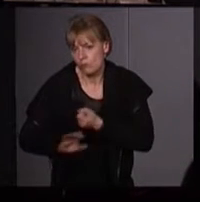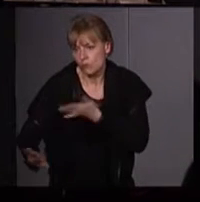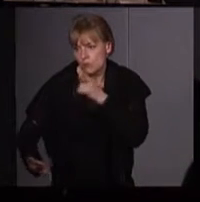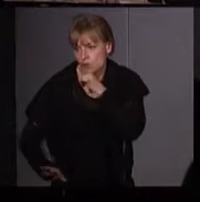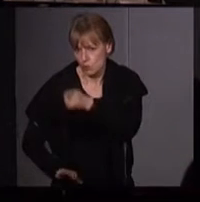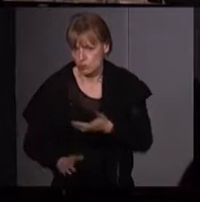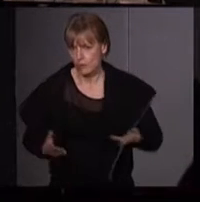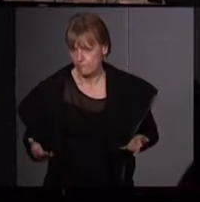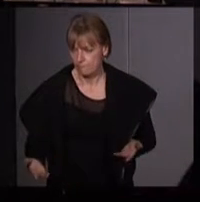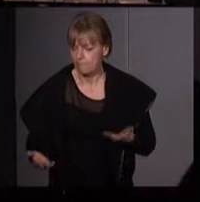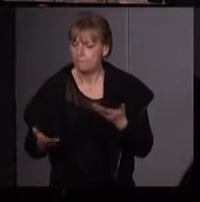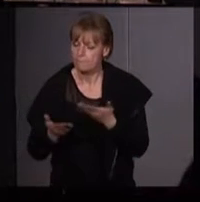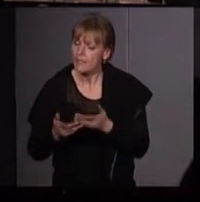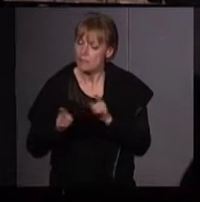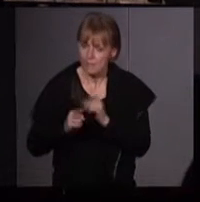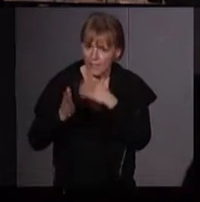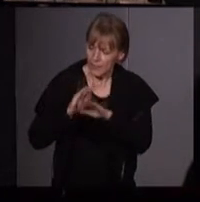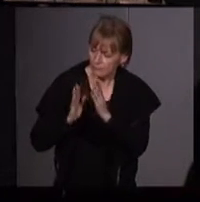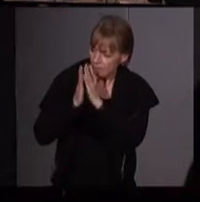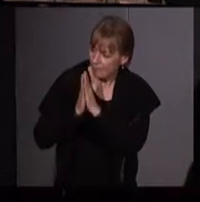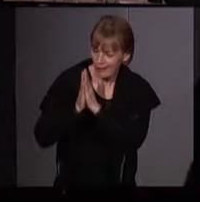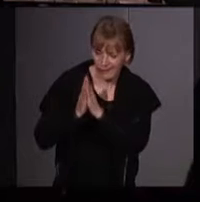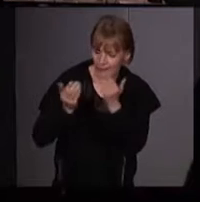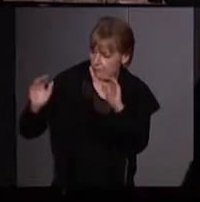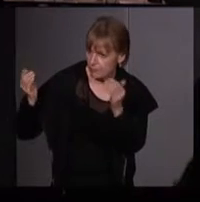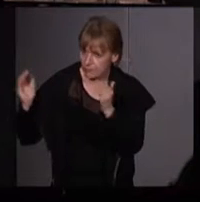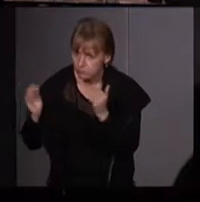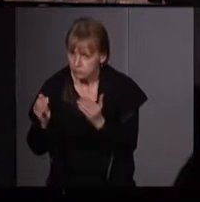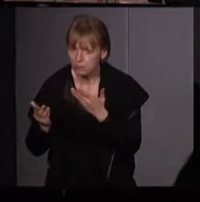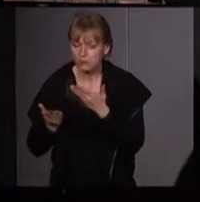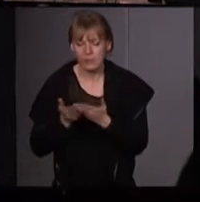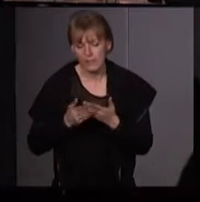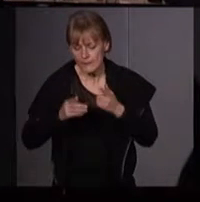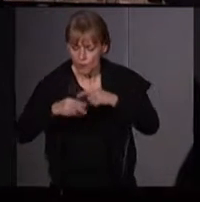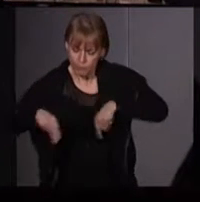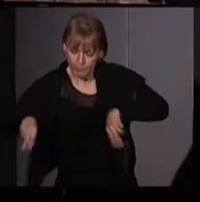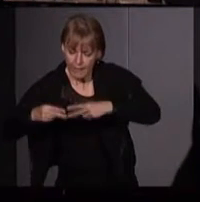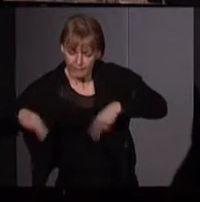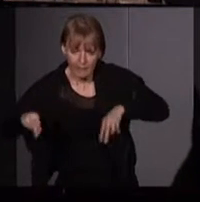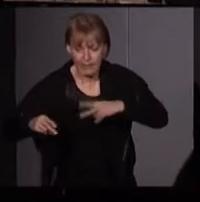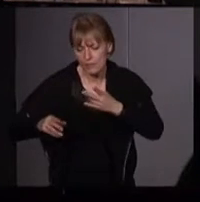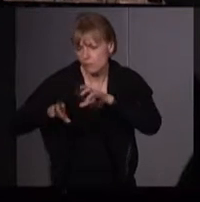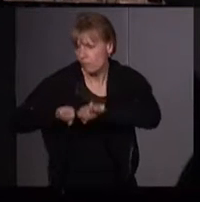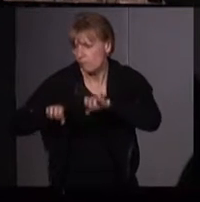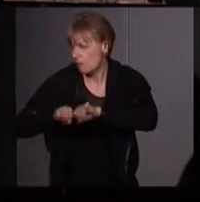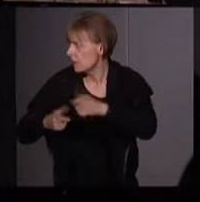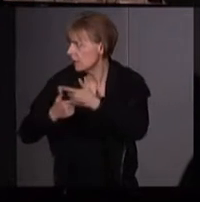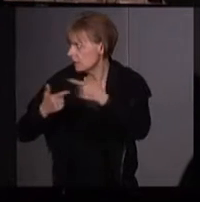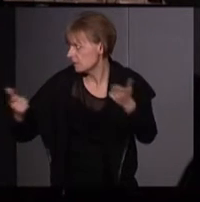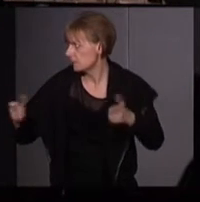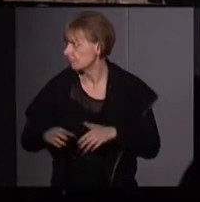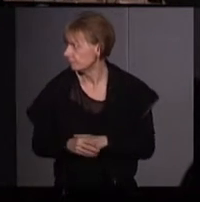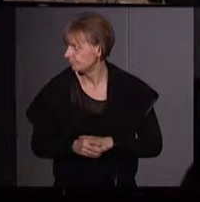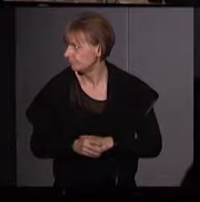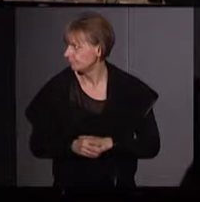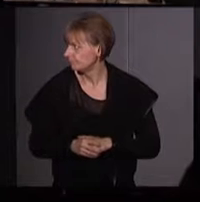Elles ont également décoré les grilles, fabriqué des bannières et j'en passe. On peut encore